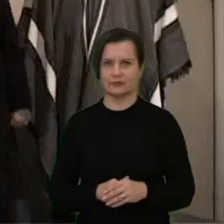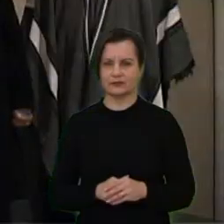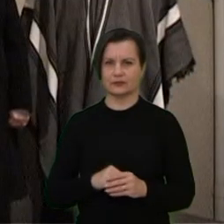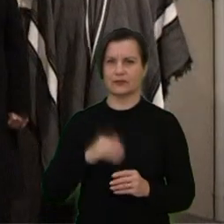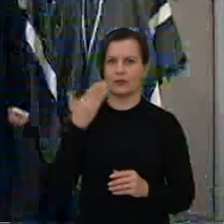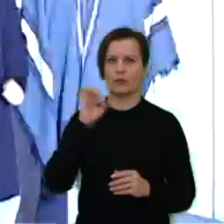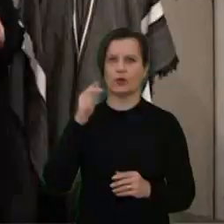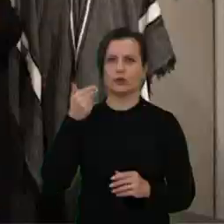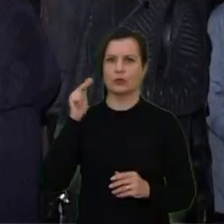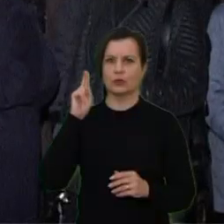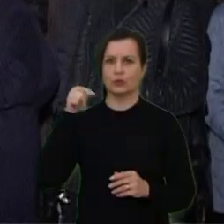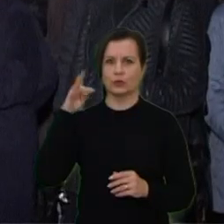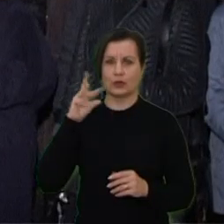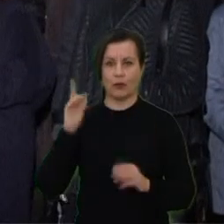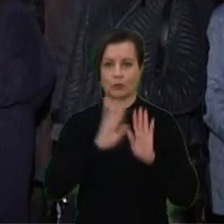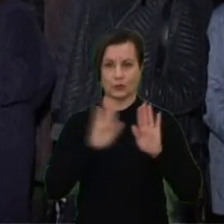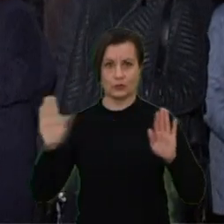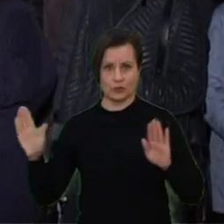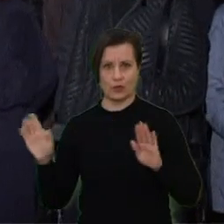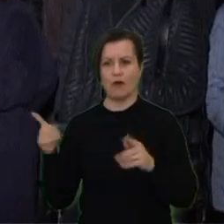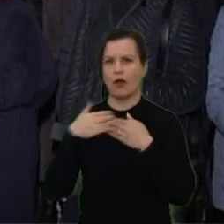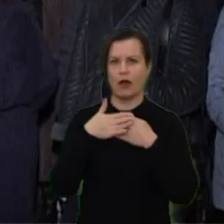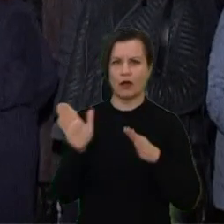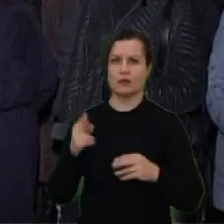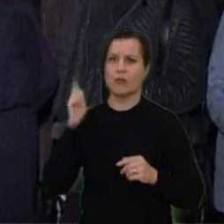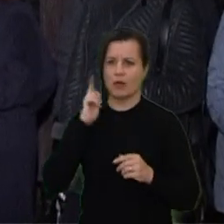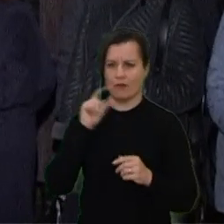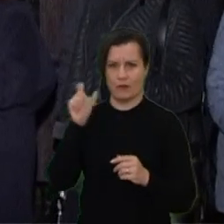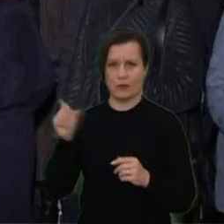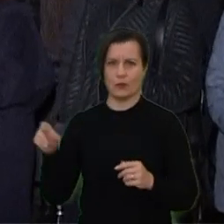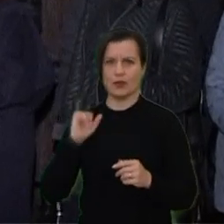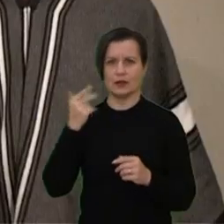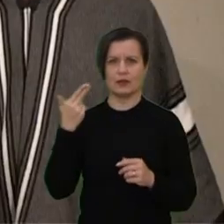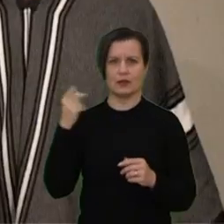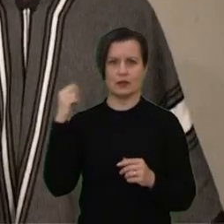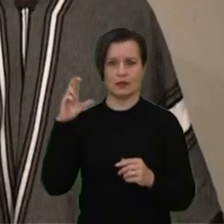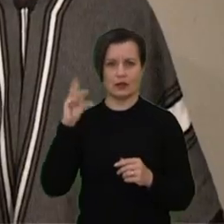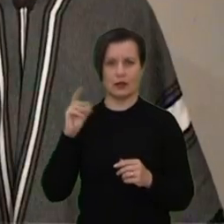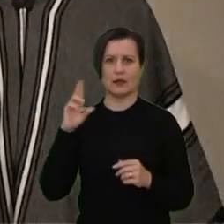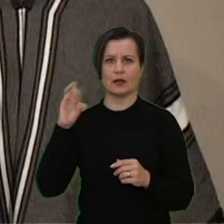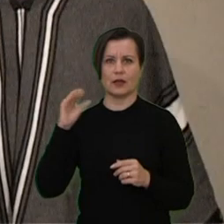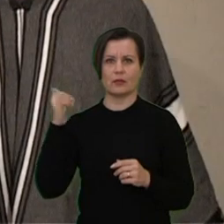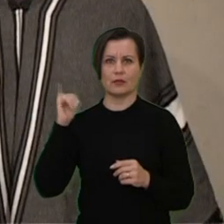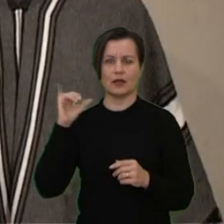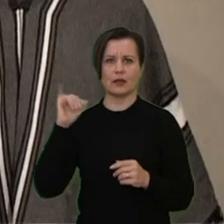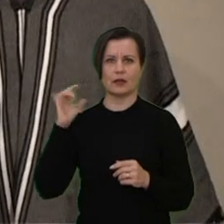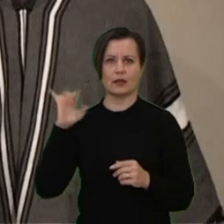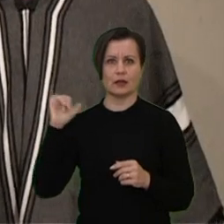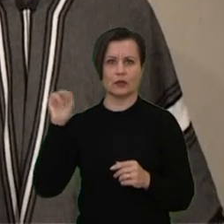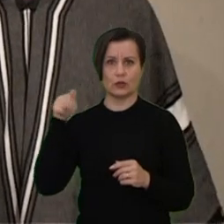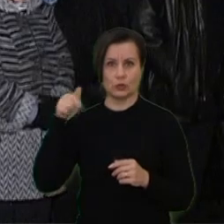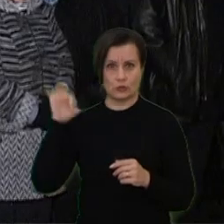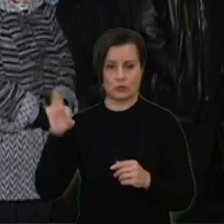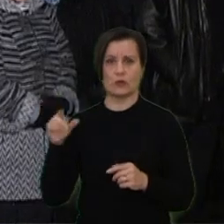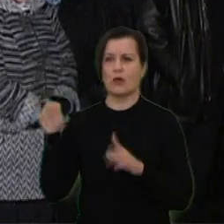Jeninos munkutės Marks muziejoje galerijoje atidaryta panevežiečių Indrės Remigiaus skriukų ypatingo grožio meninio